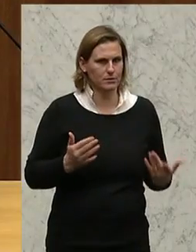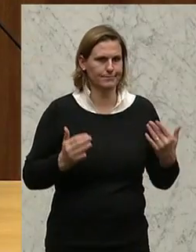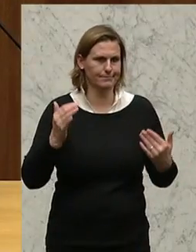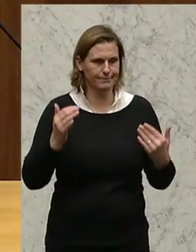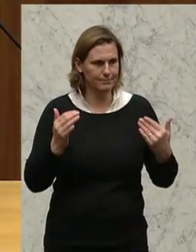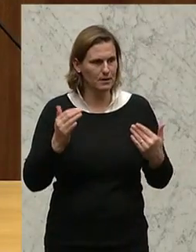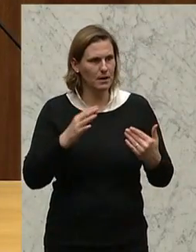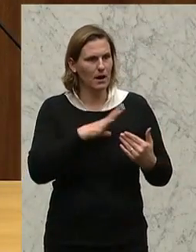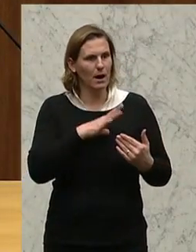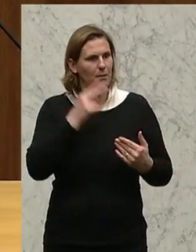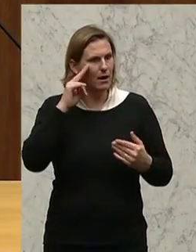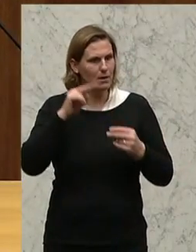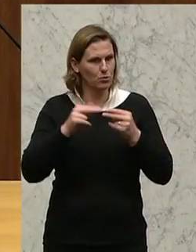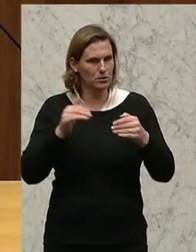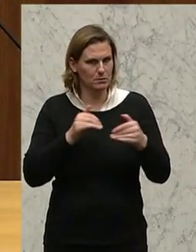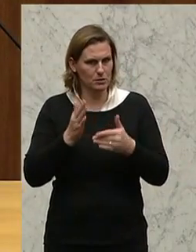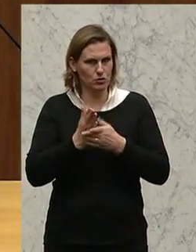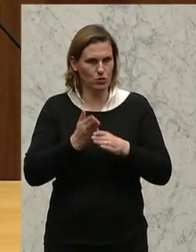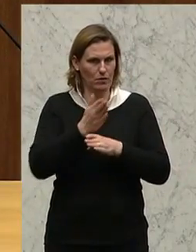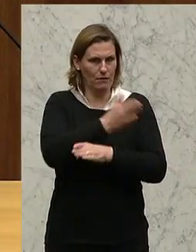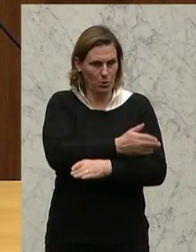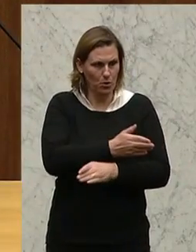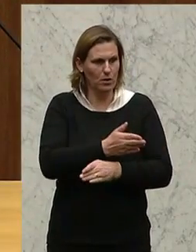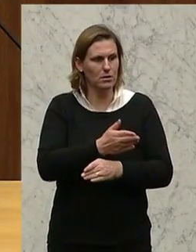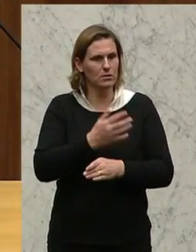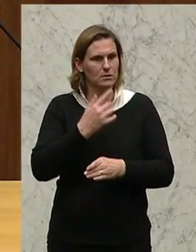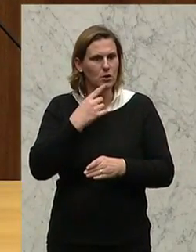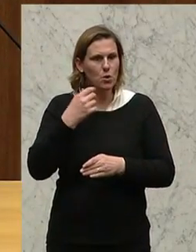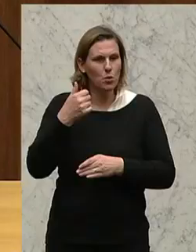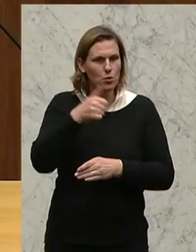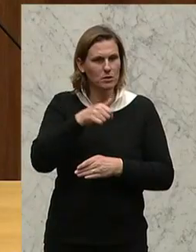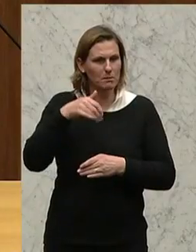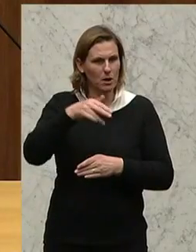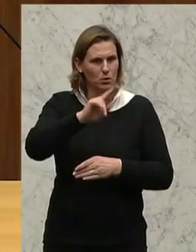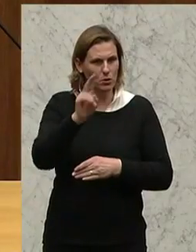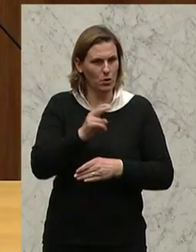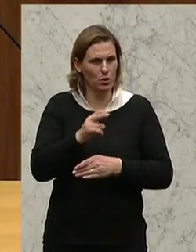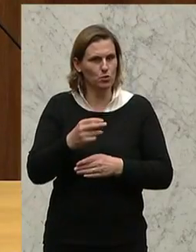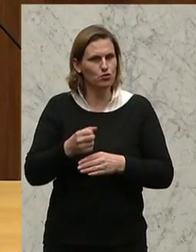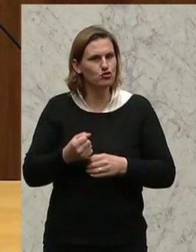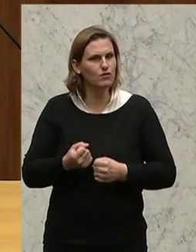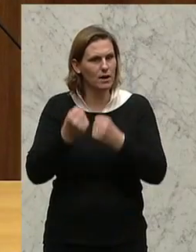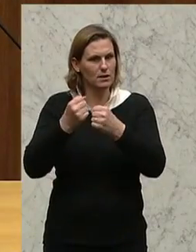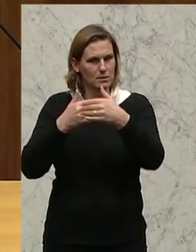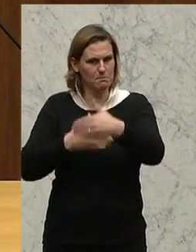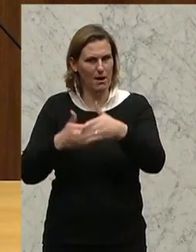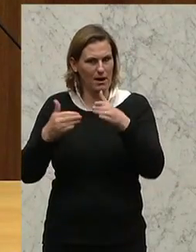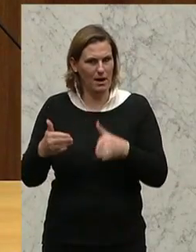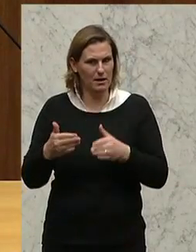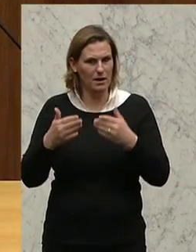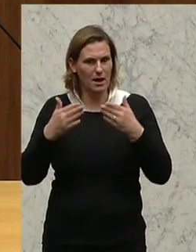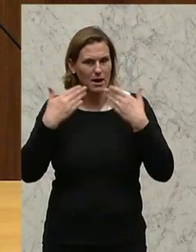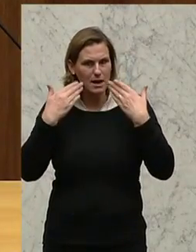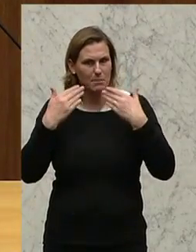Bundesminister hat aber im Vorfeld ein 100 Millionen Euro schweres Klimaförderungspaket, welches